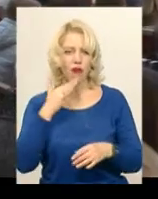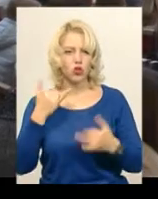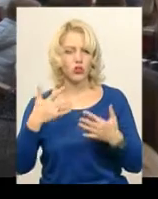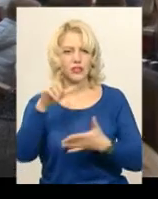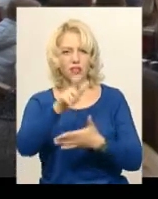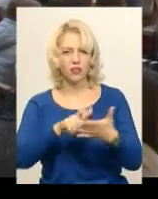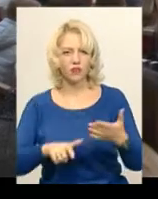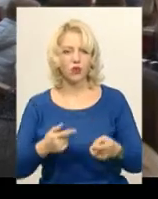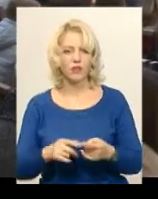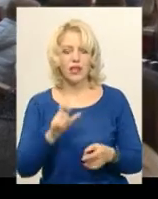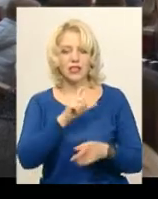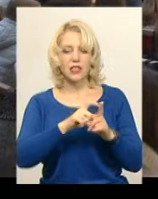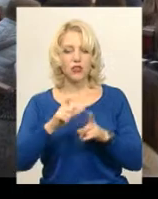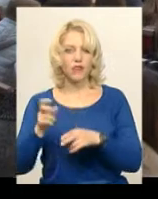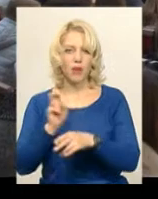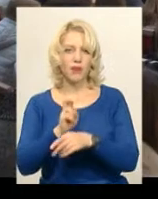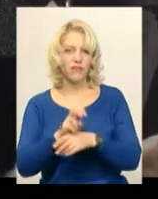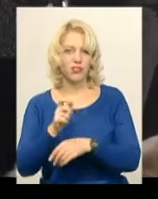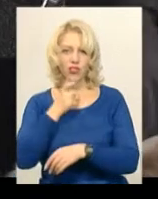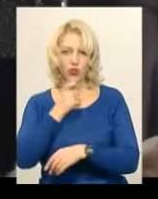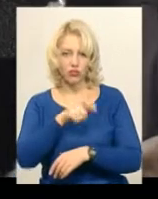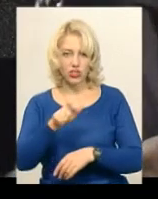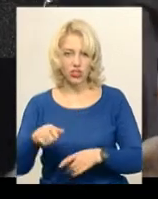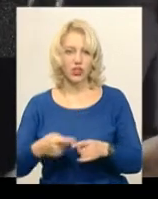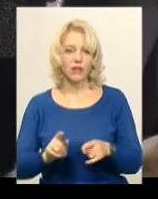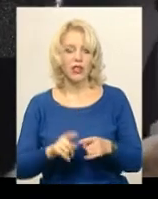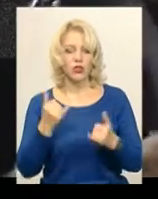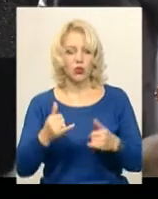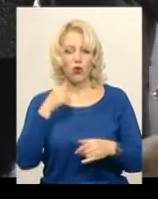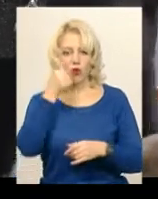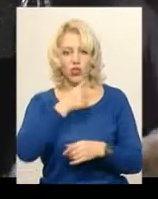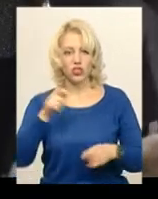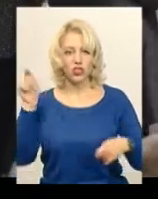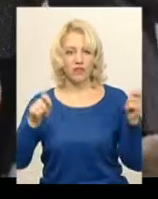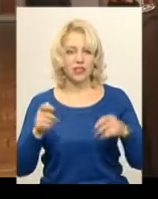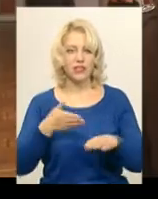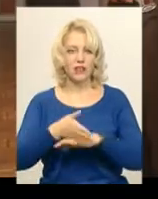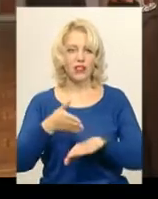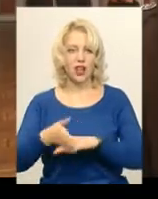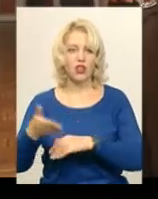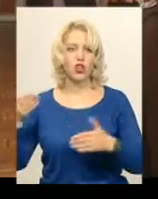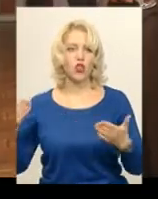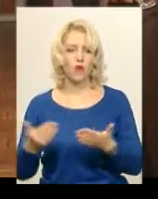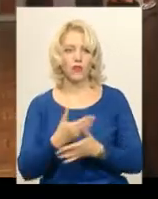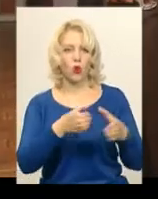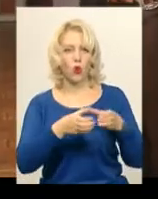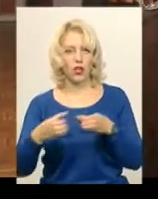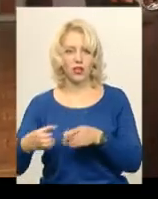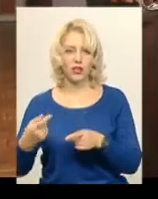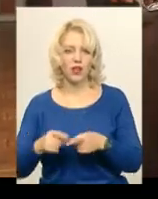За словами відвідувачів фестиваля Миколи Катриджа, цьогоріч на фест завітали нові колективи. Львівський